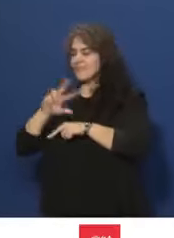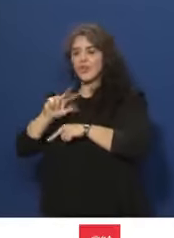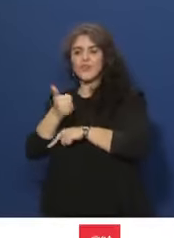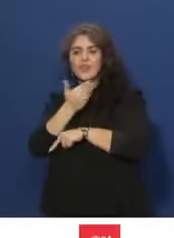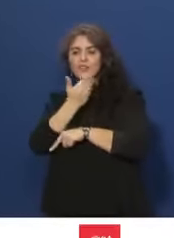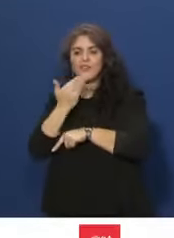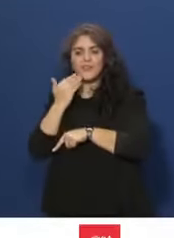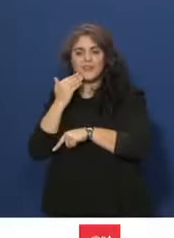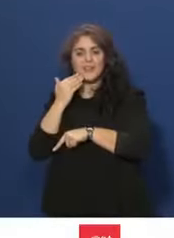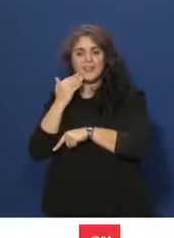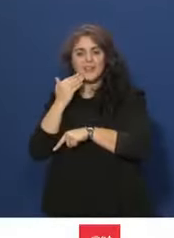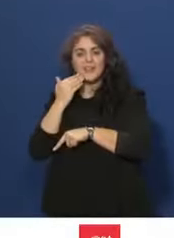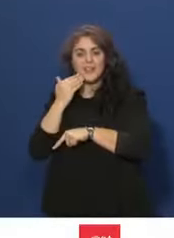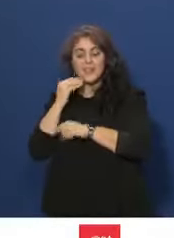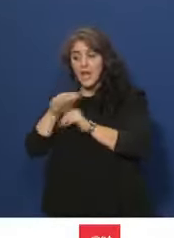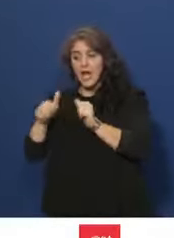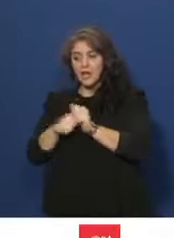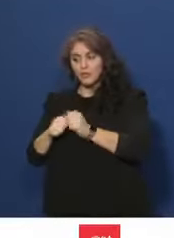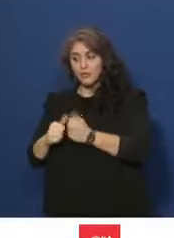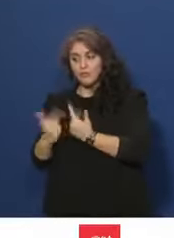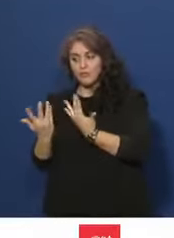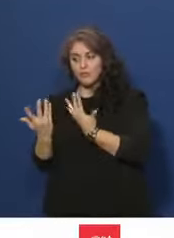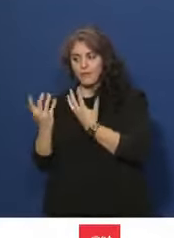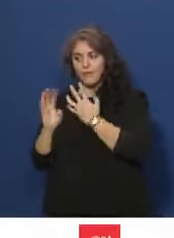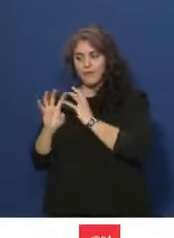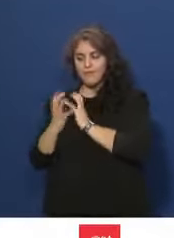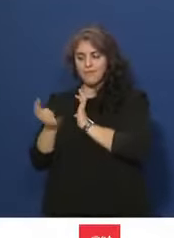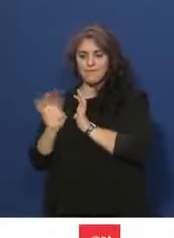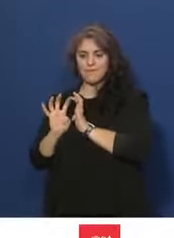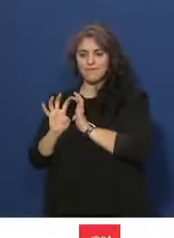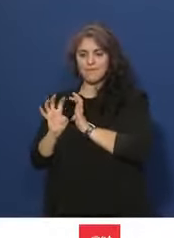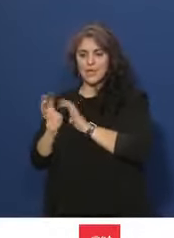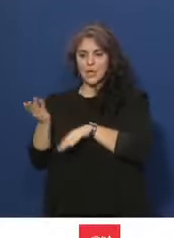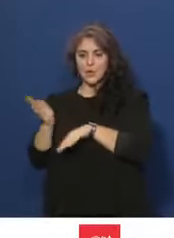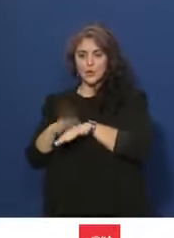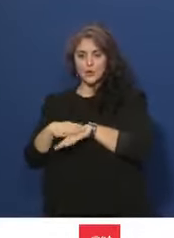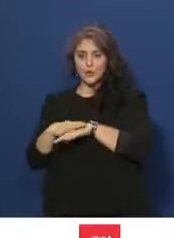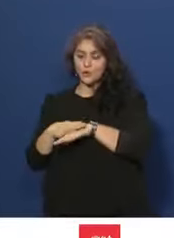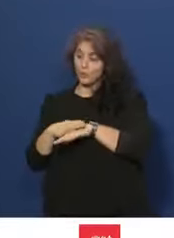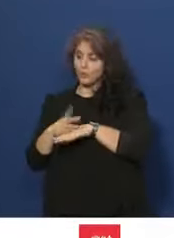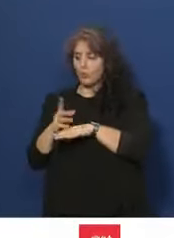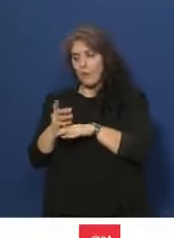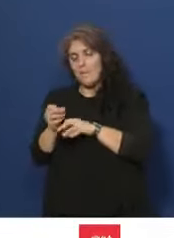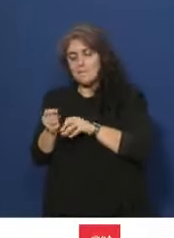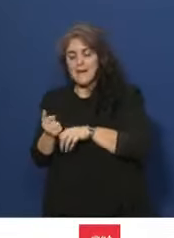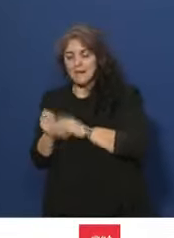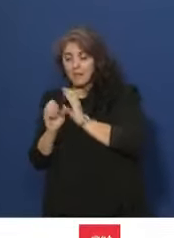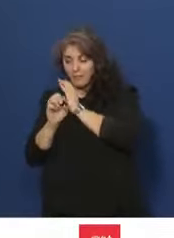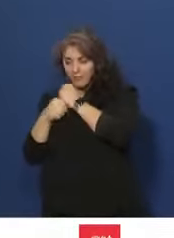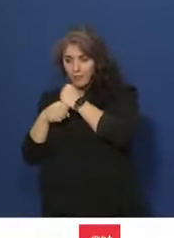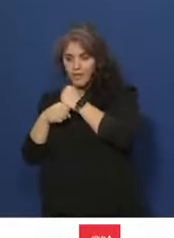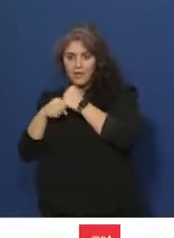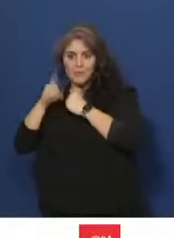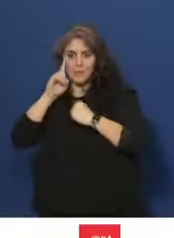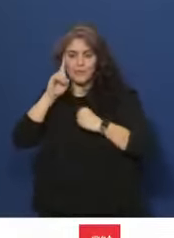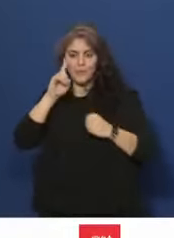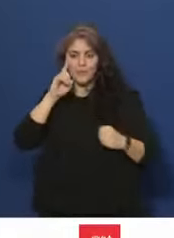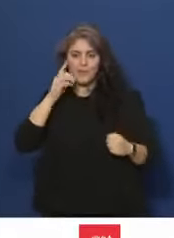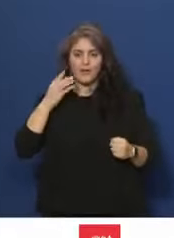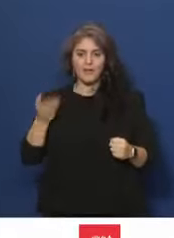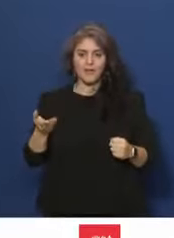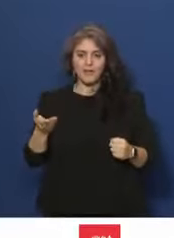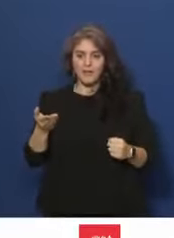De nombreux adjoints se sont mobilisés pour cette réunion, malgré son caractère quasi confidentiel, puisque seul